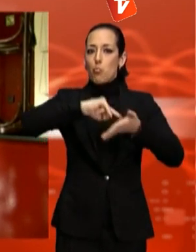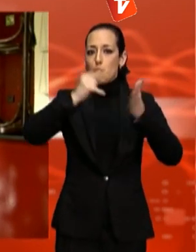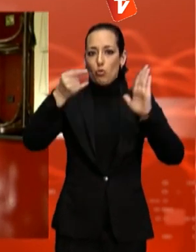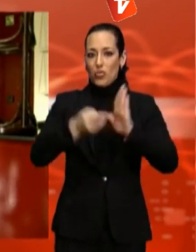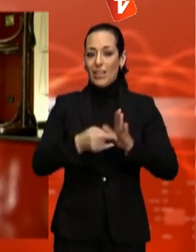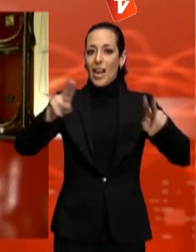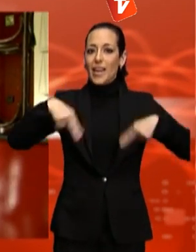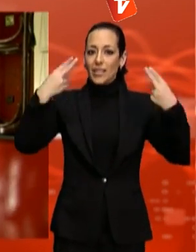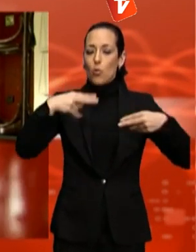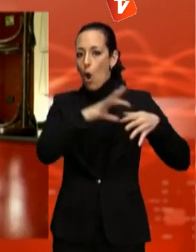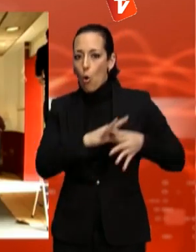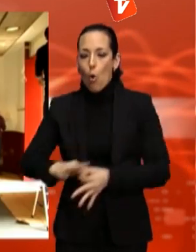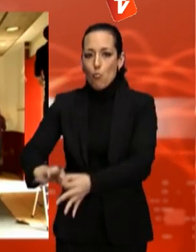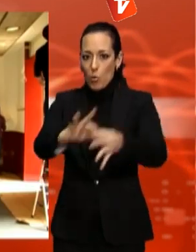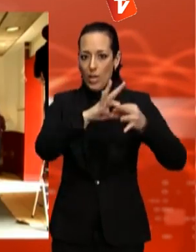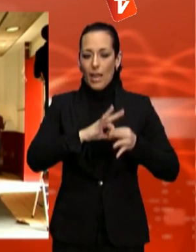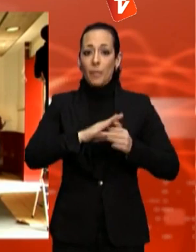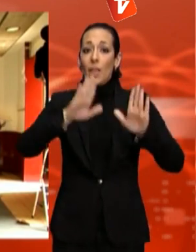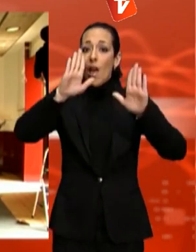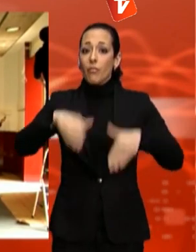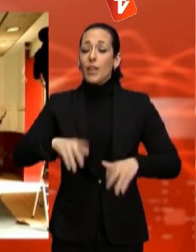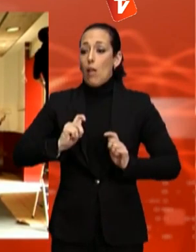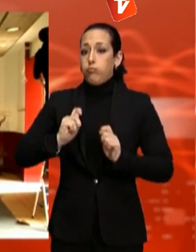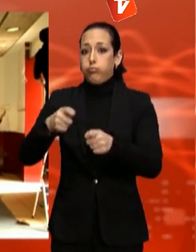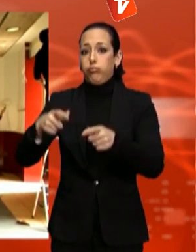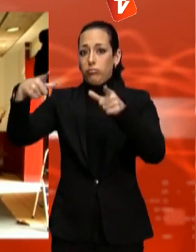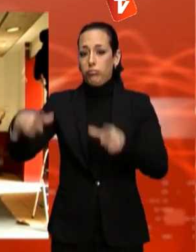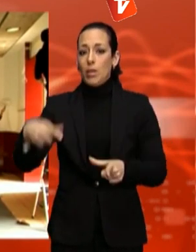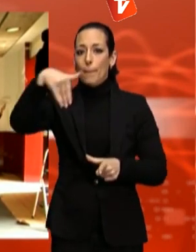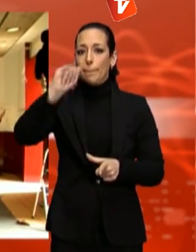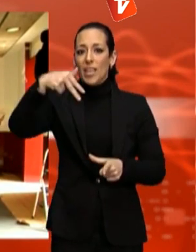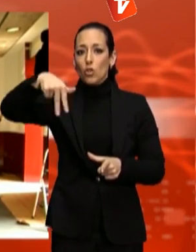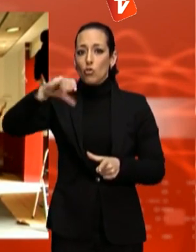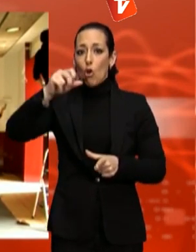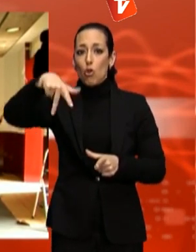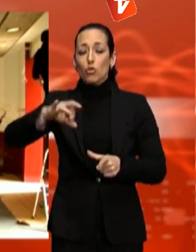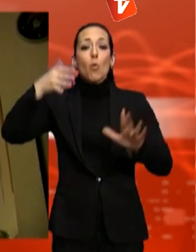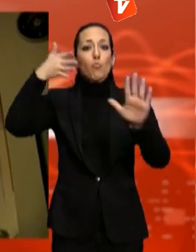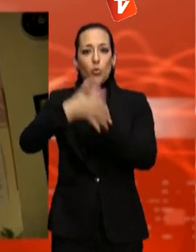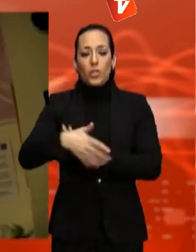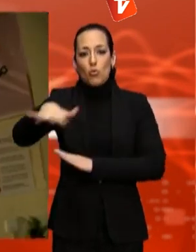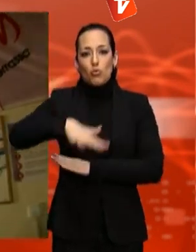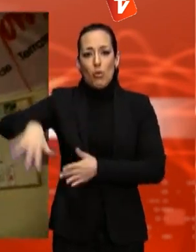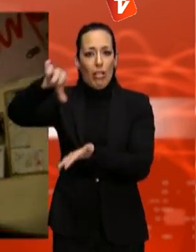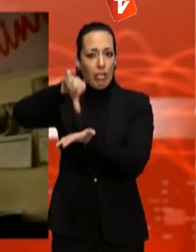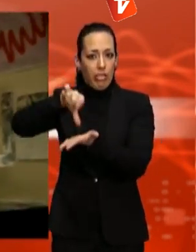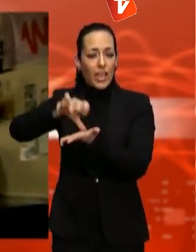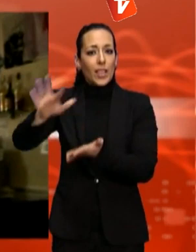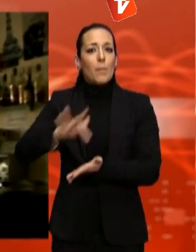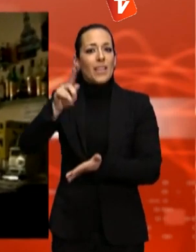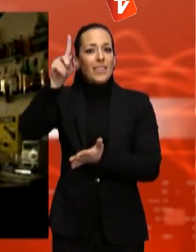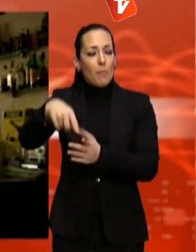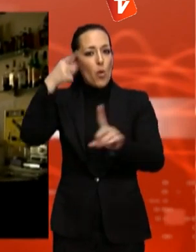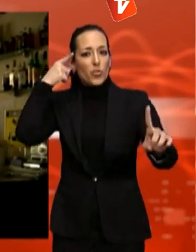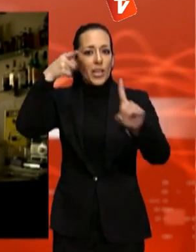dels Minyons, ha estat la millor rebuda perquè el local és cèntric i accessible i el projecte encaixa amb els valors de la colla castellera, treball en